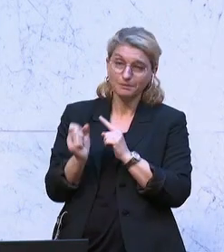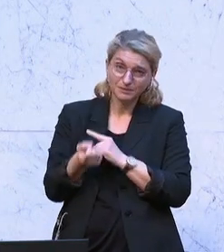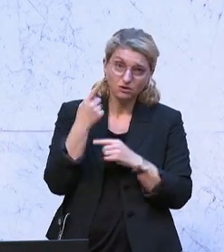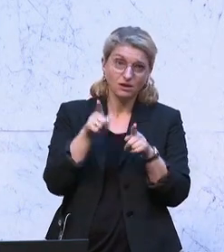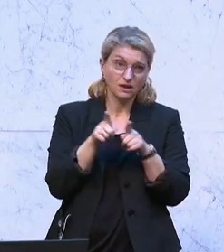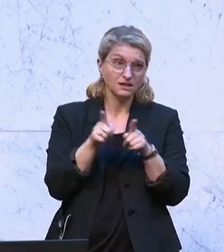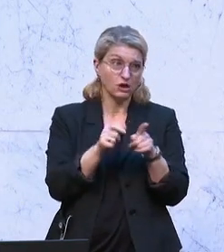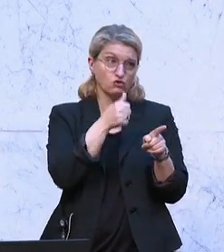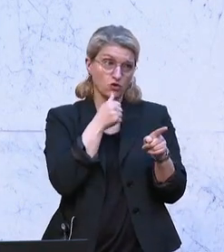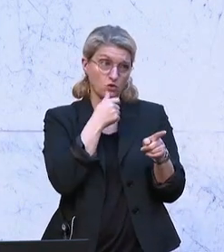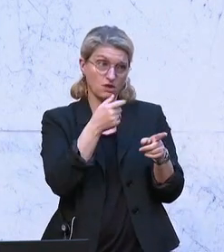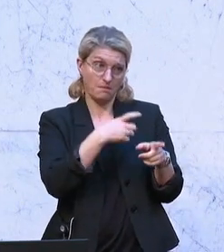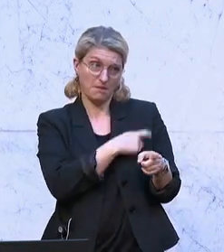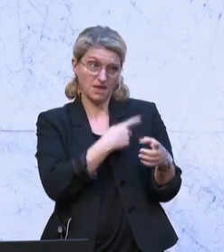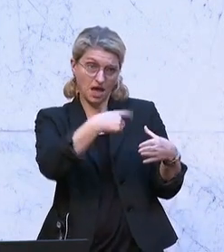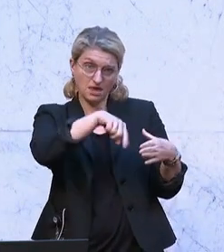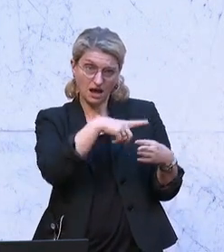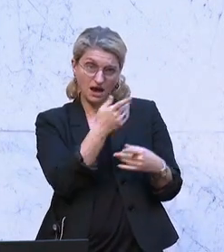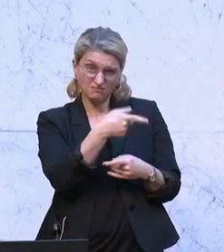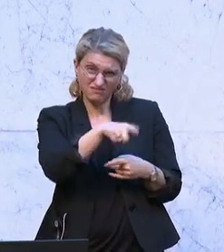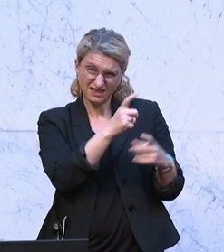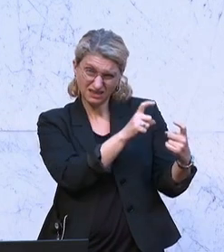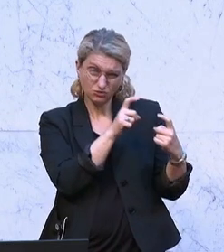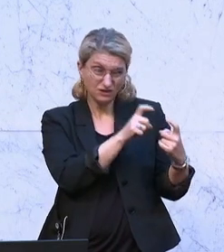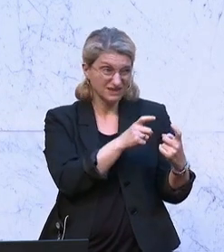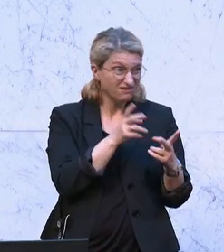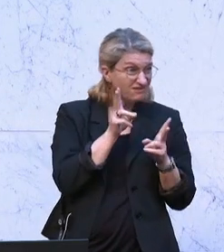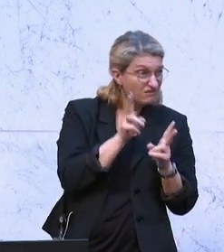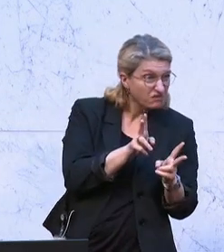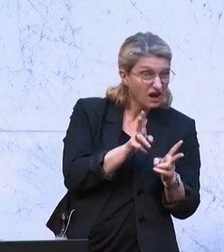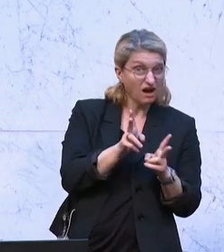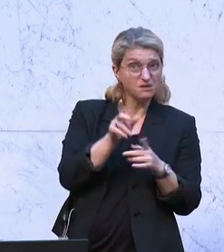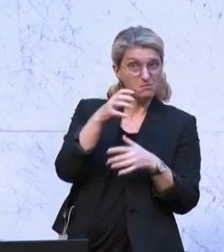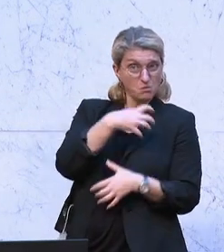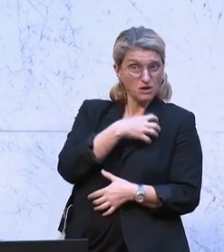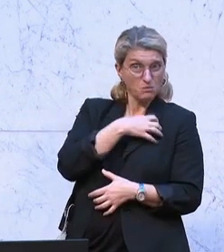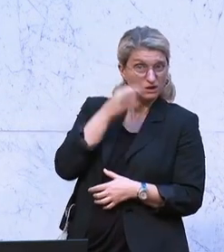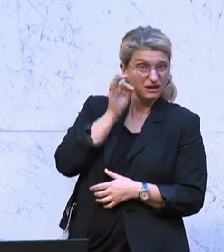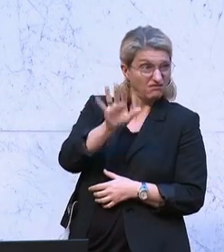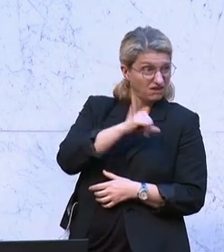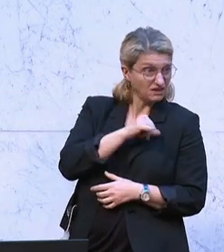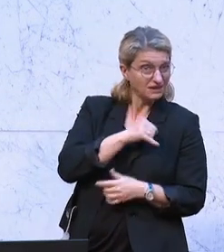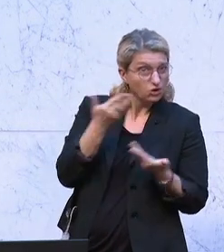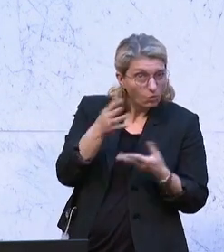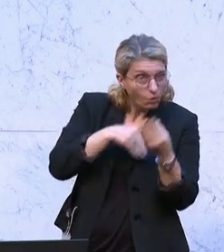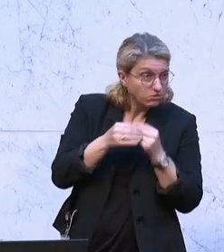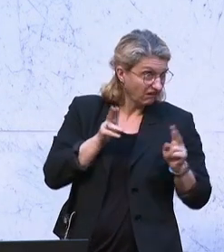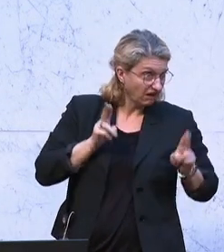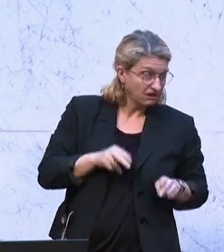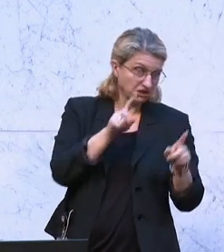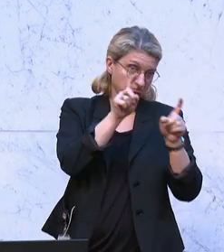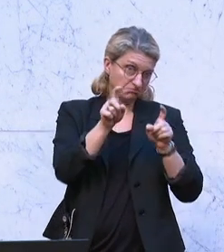in der grünen Fraktion, ob man wirklich mit Interessen von Bürgerinnen und Bürgern so umgeht, weil